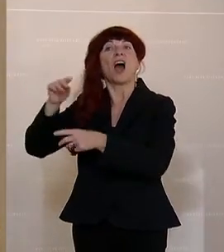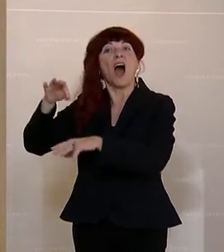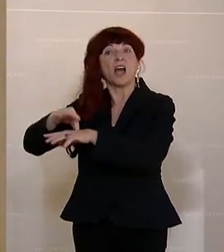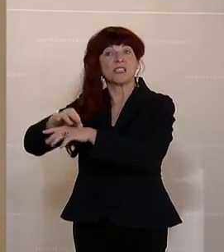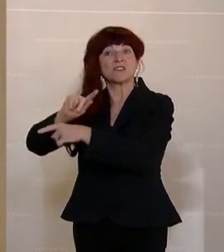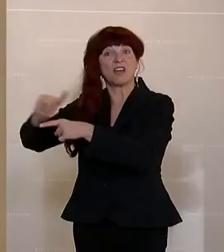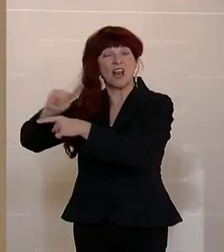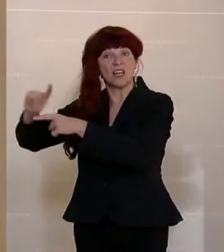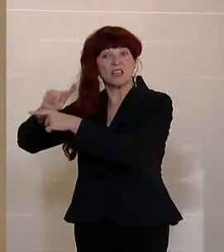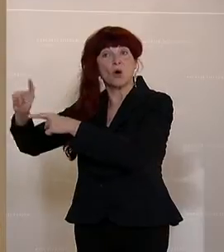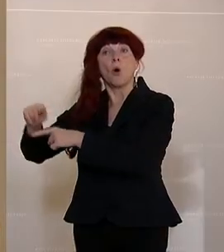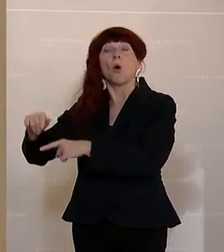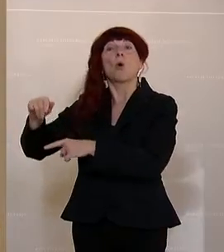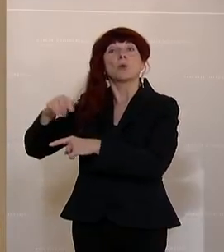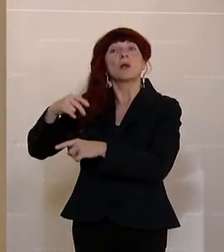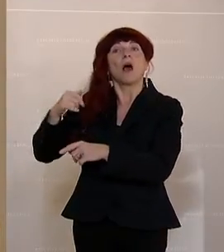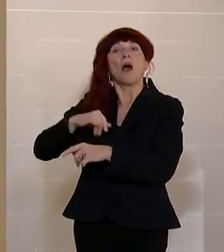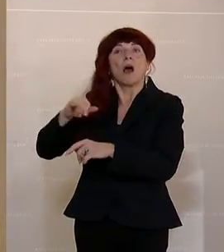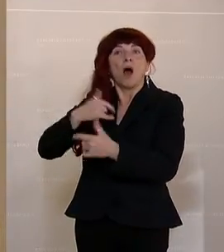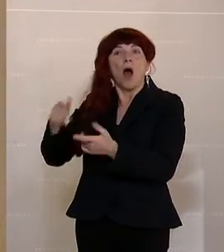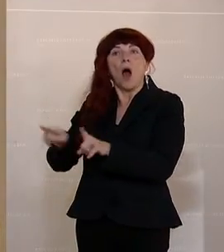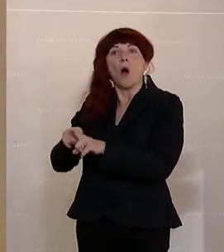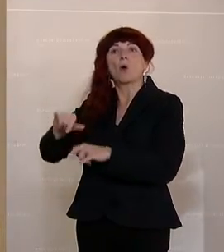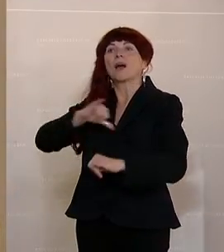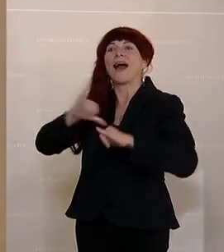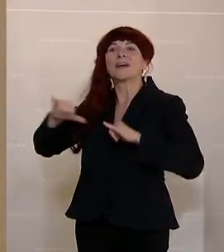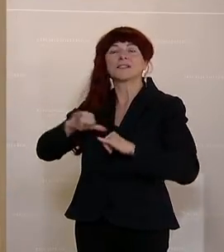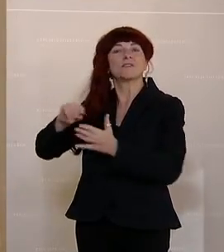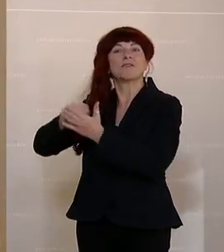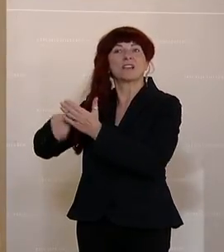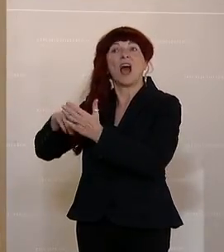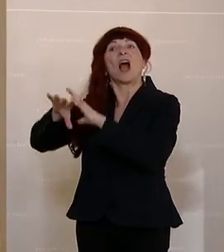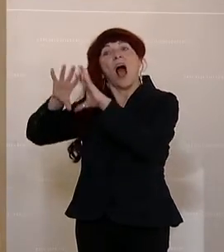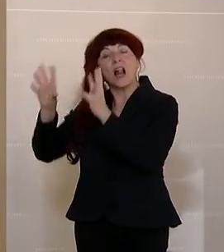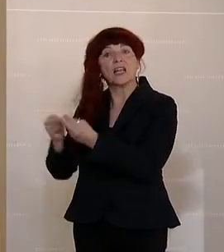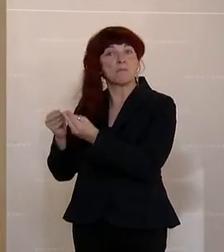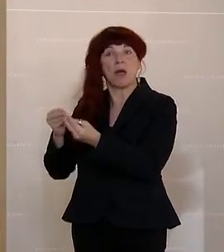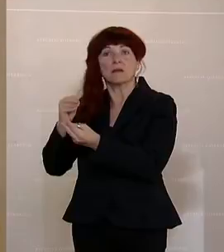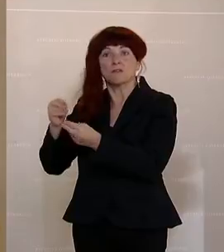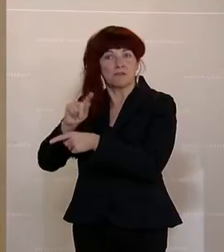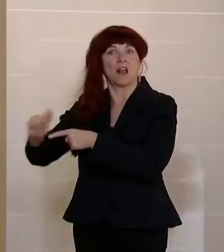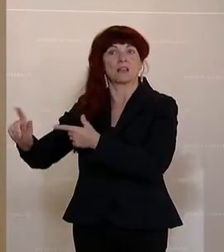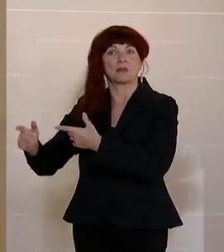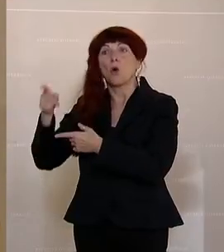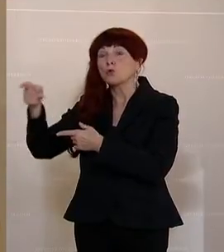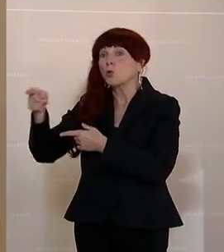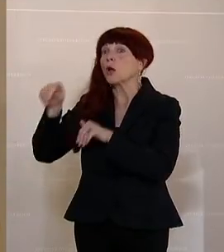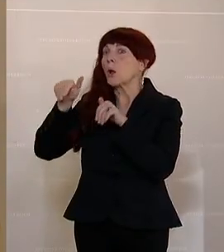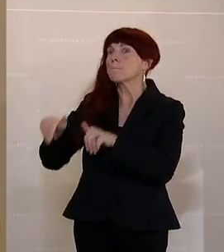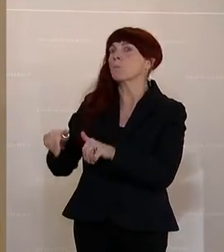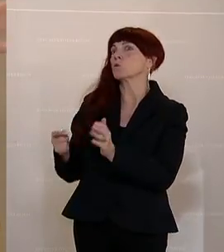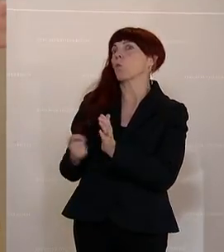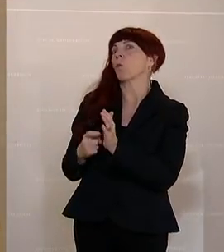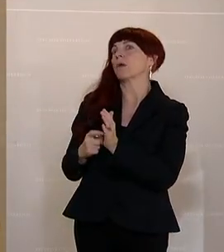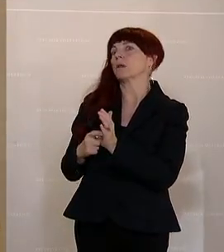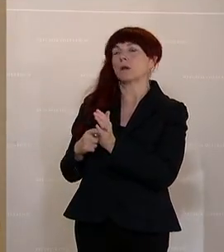kassenverträgliche allgemeinmedizinische Versorgung. Da ist Handlung auch extrem notwendig. Und nicht zu sagen, wir machen